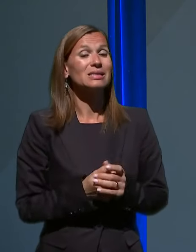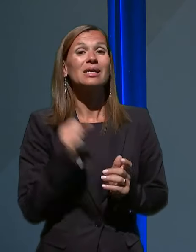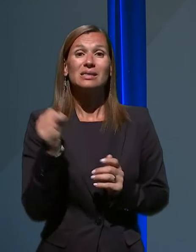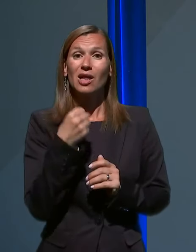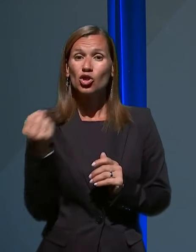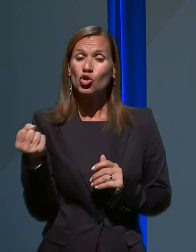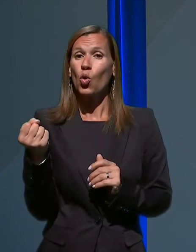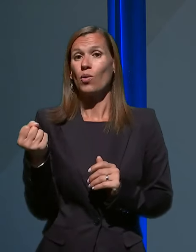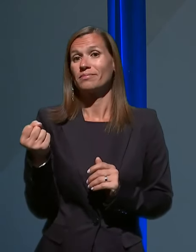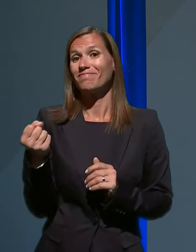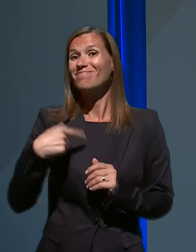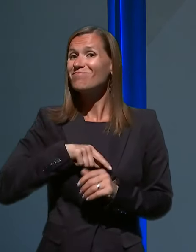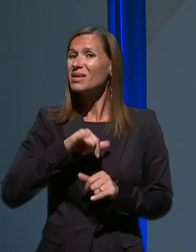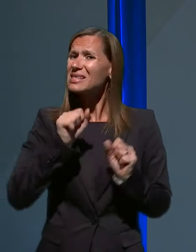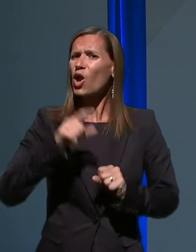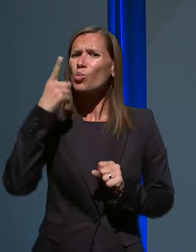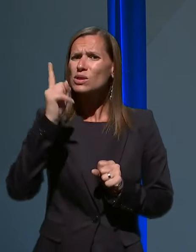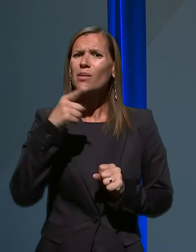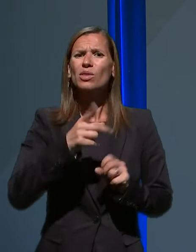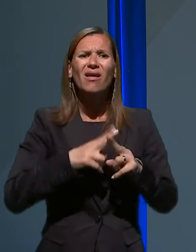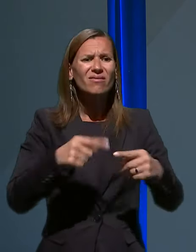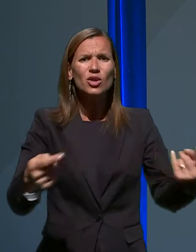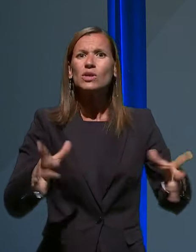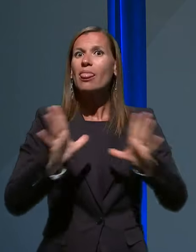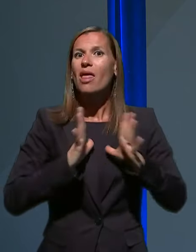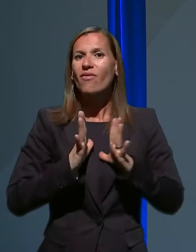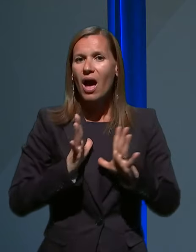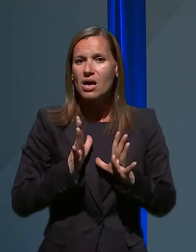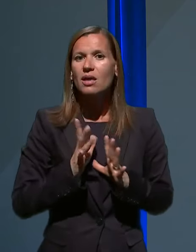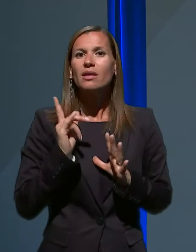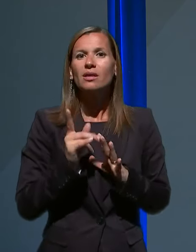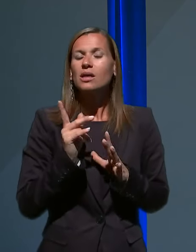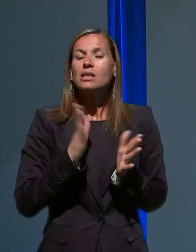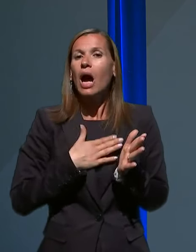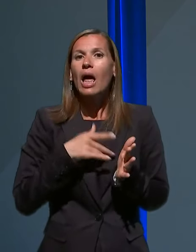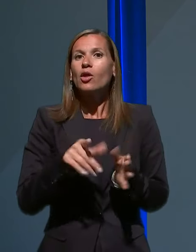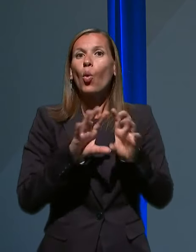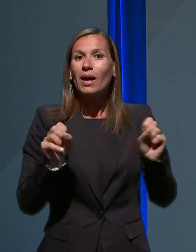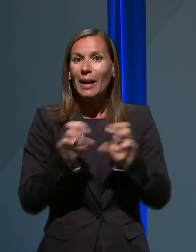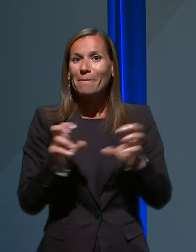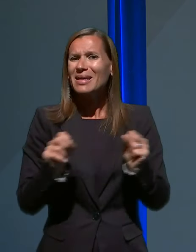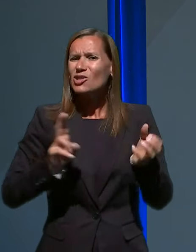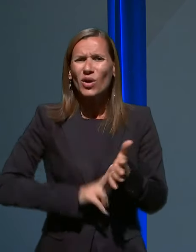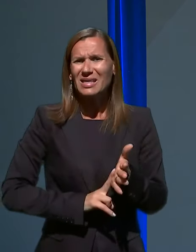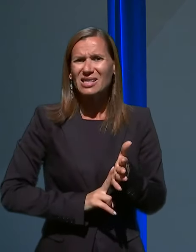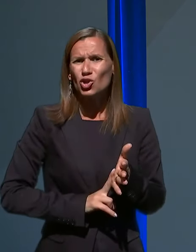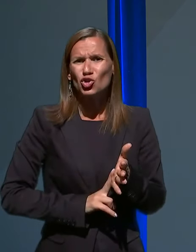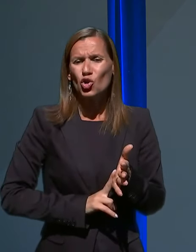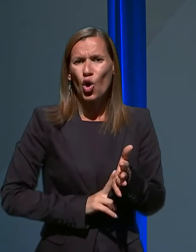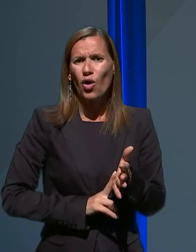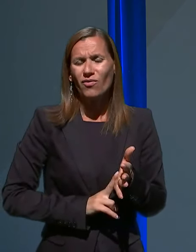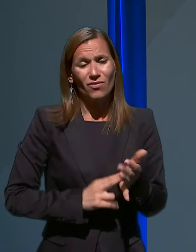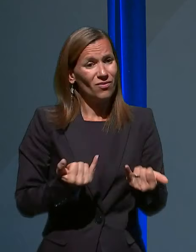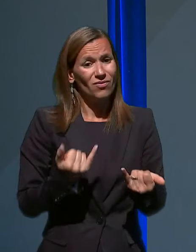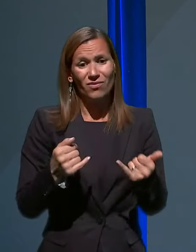je ta virus nevaren in kako so ti ukrepi, ki so resnično v normalnih